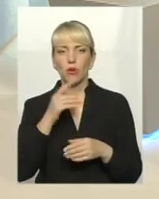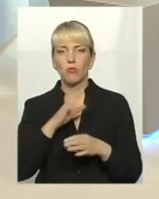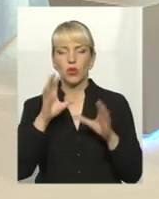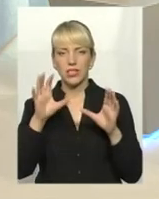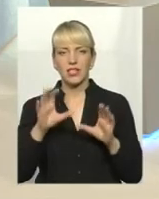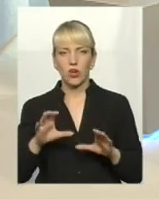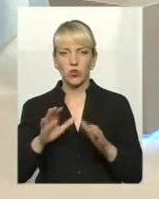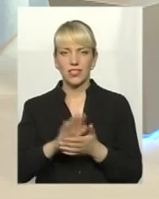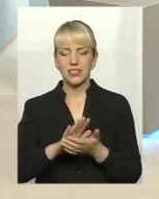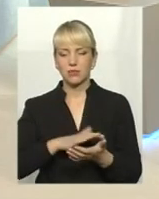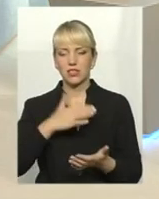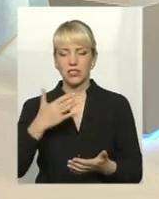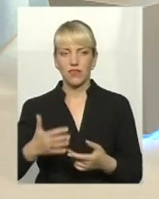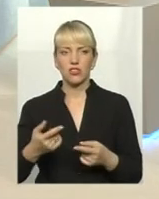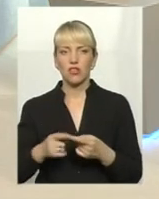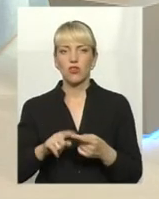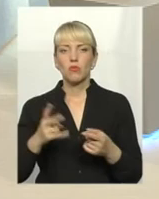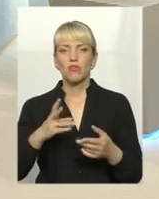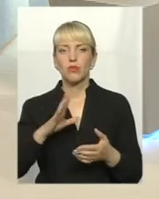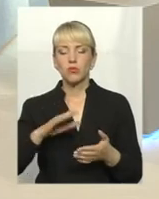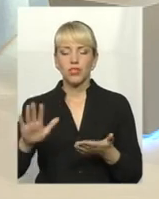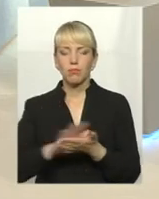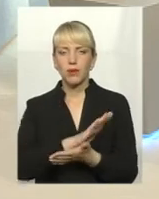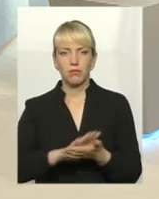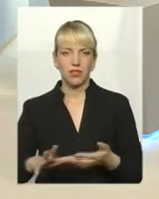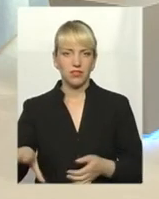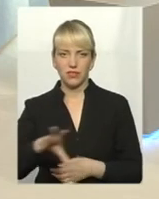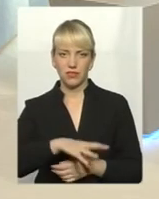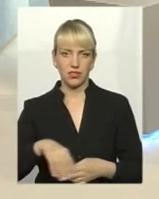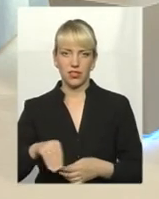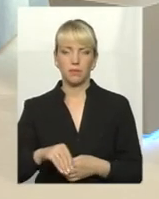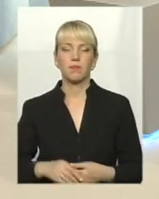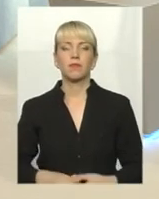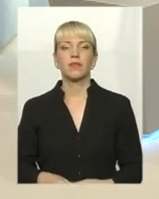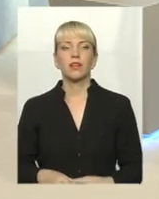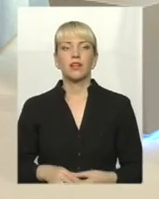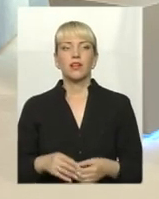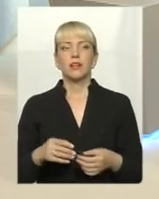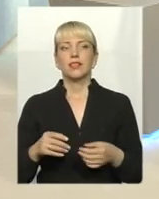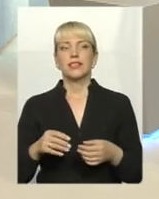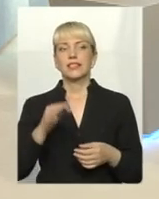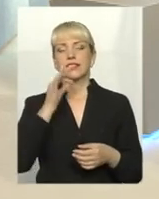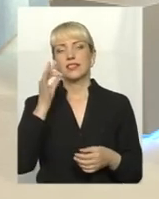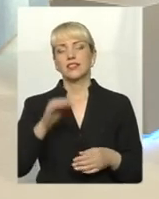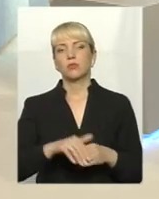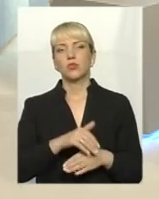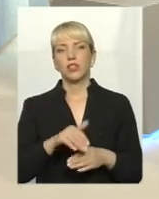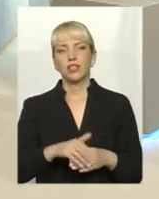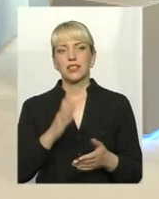свалищи, вони взагалі такі, вони мають бути ліквідовані, їх не мають бути. Тепер скажіть, є